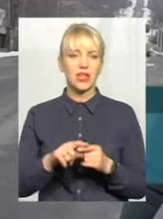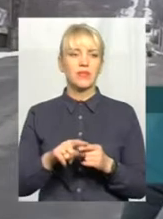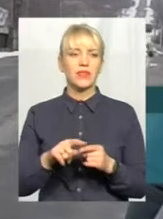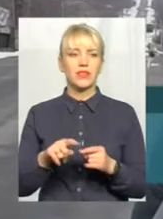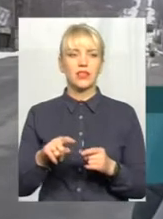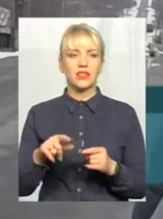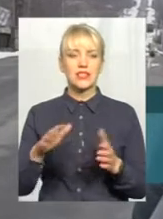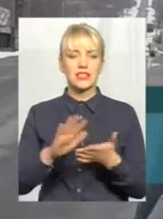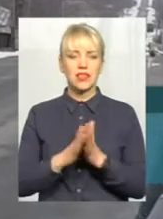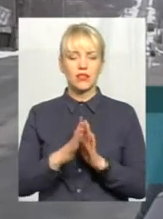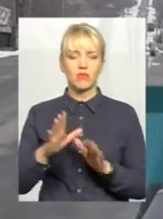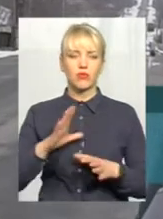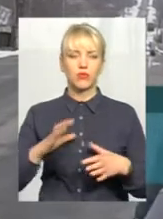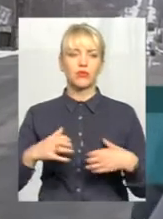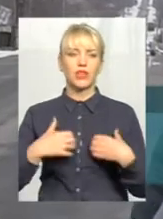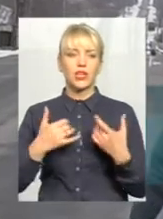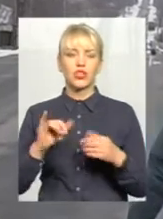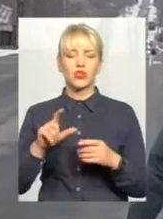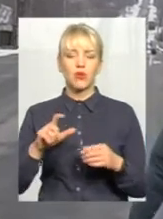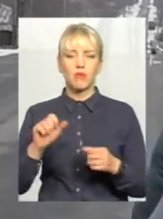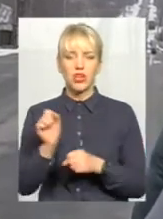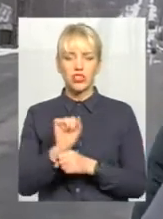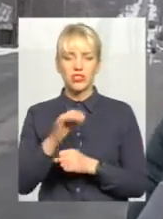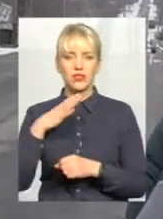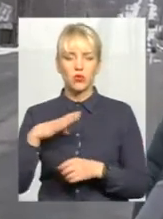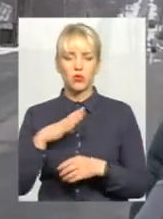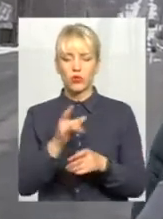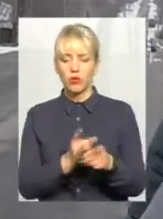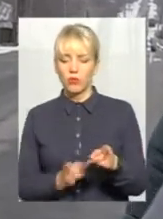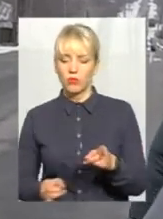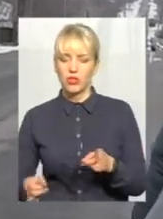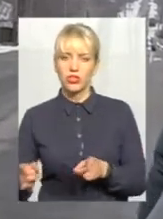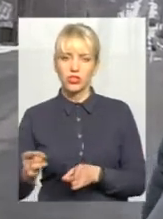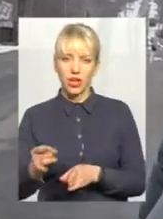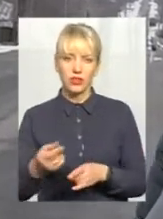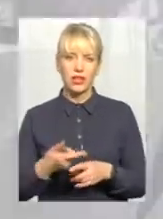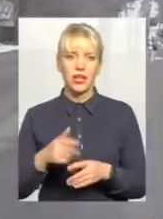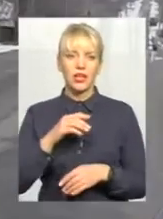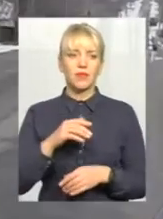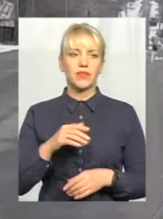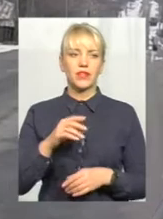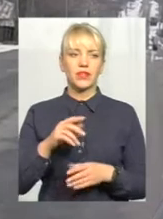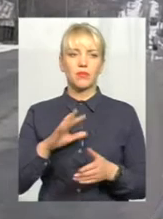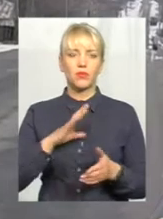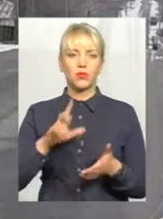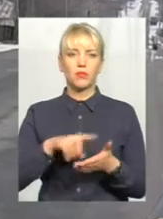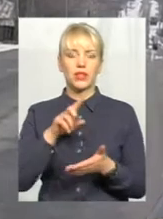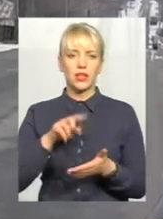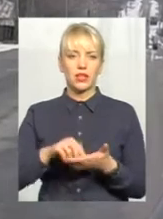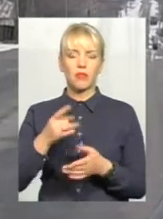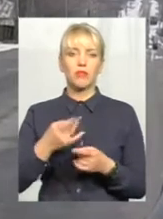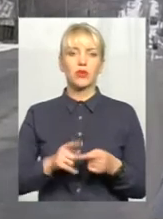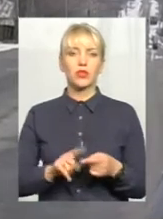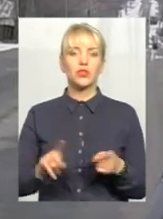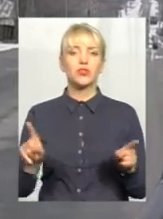дорозі був в такому стані, що машини змушені були об'їжджати по піддвори наших людей. Стояло навіть питання про те,